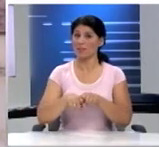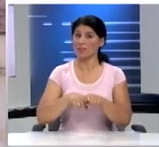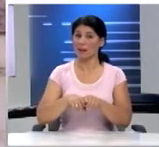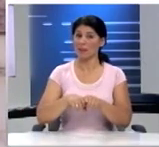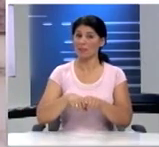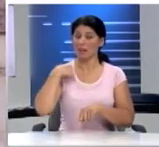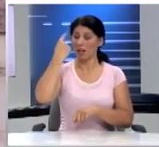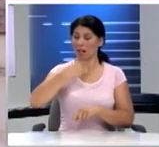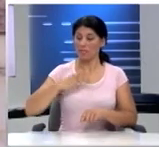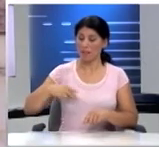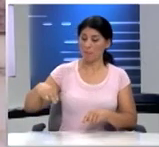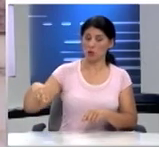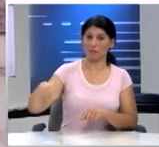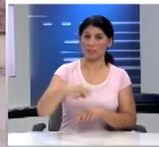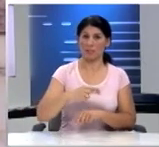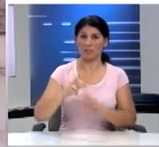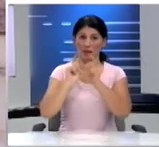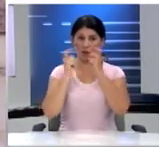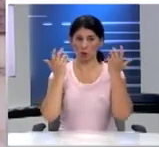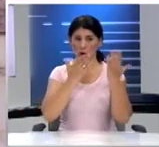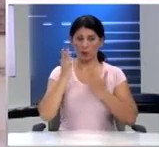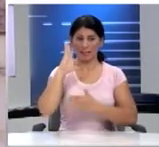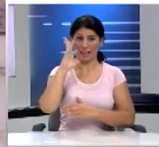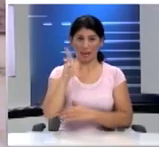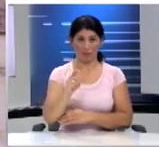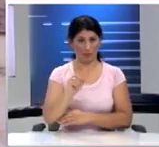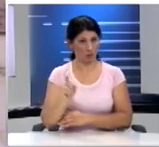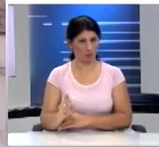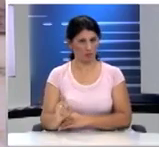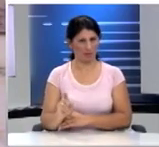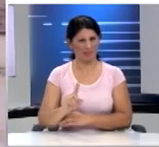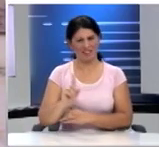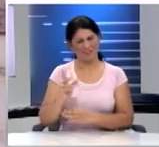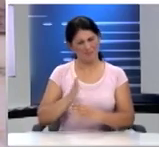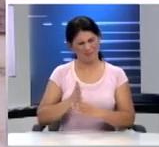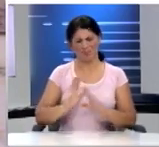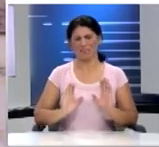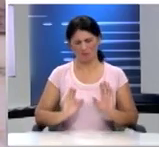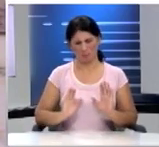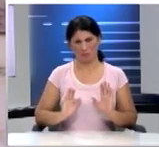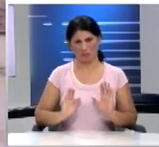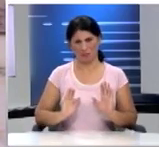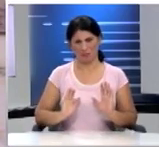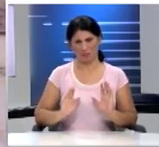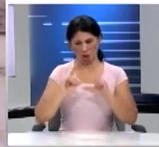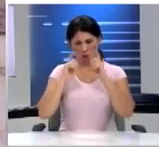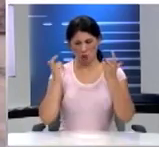Υπότιτλοι AUTHORWAVE που μην κρυβόμαστε δεν είναι ένας